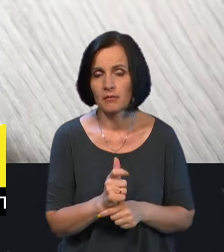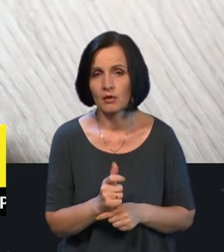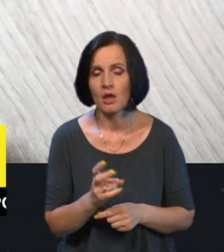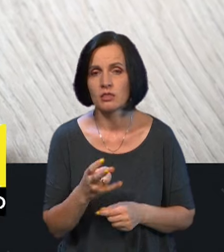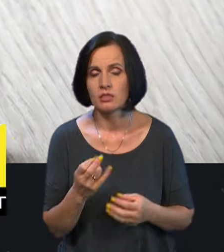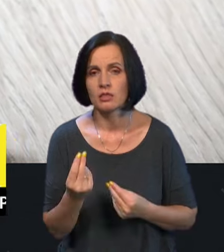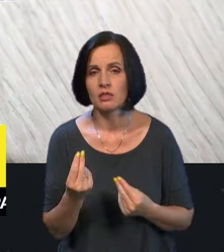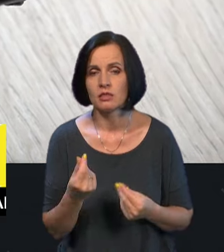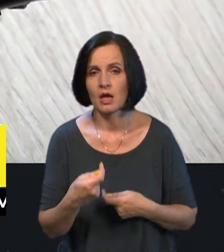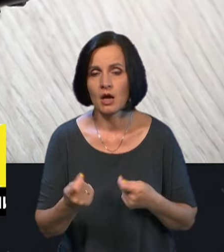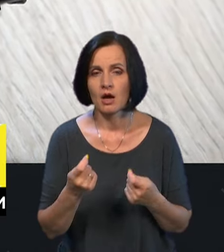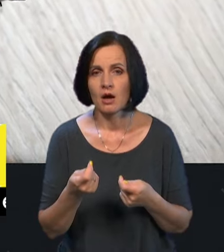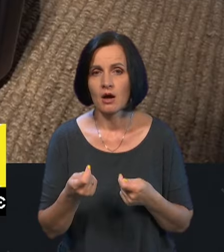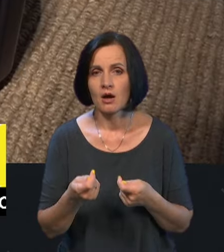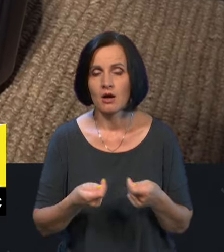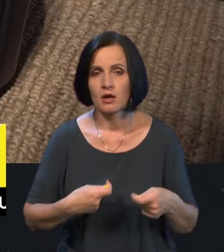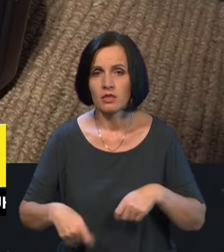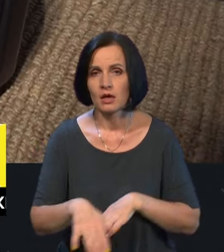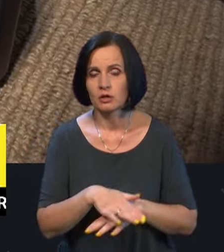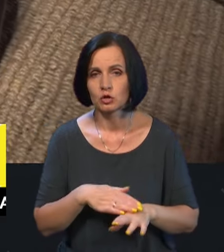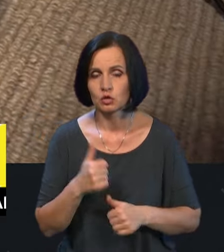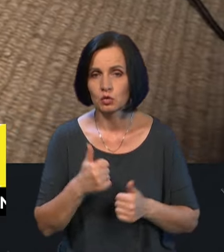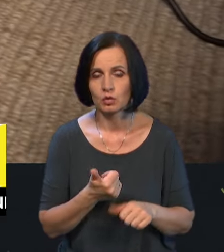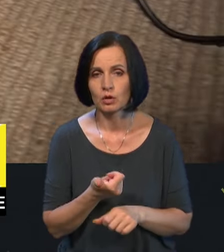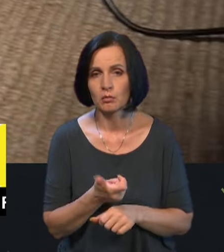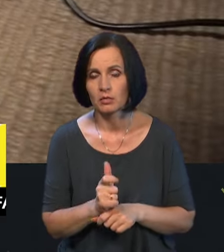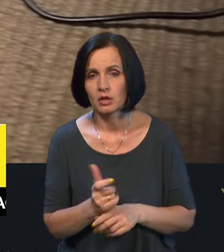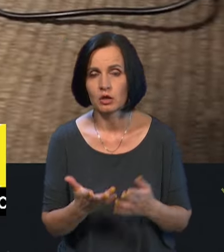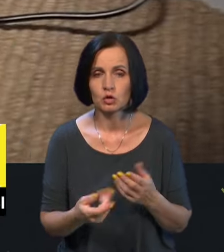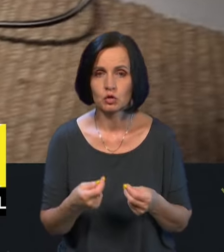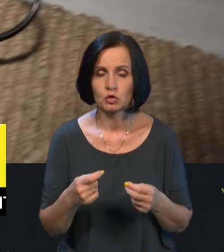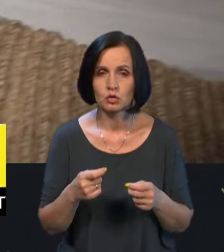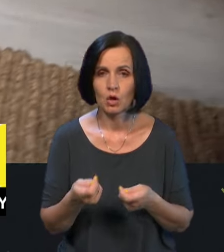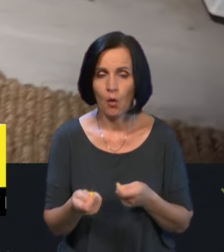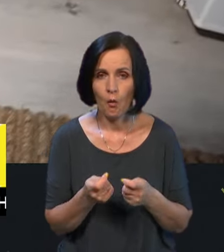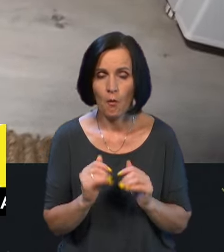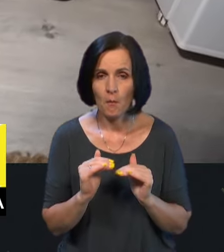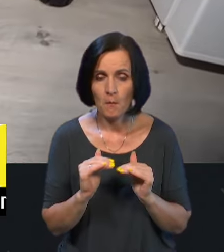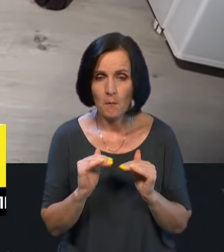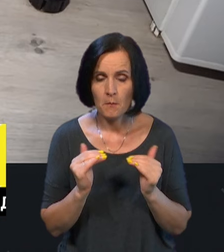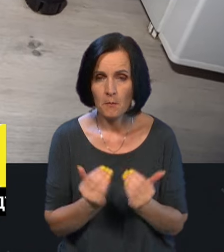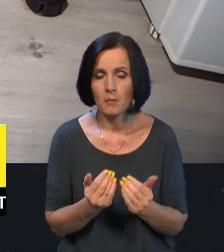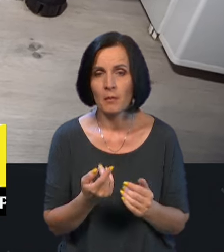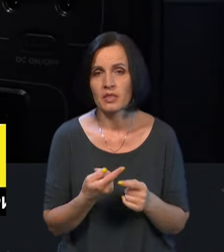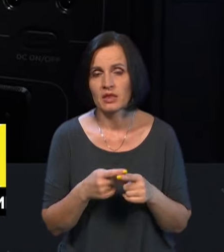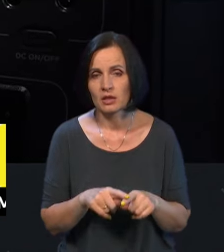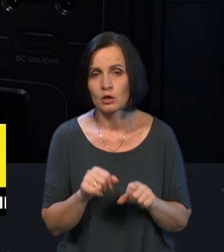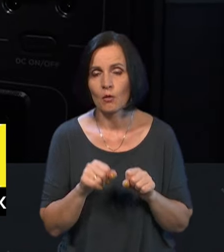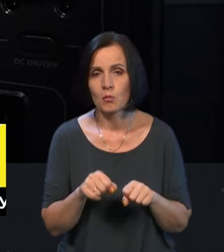ринку, конкуренція більша. І якщо оператор невеликий, то і технологічні можливості в нього